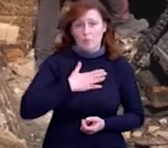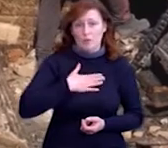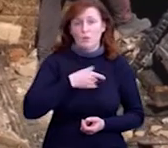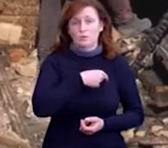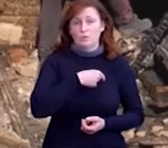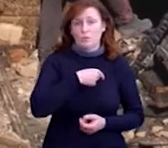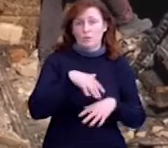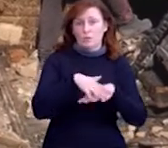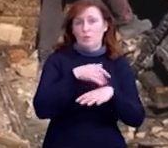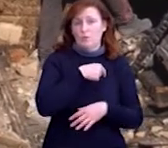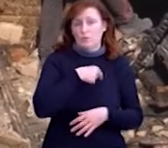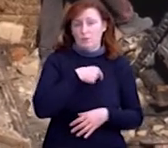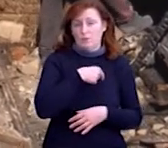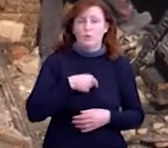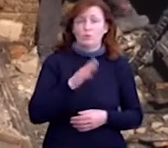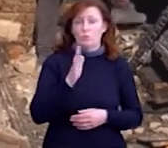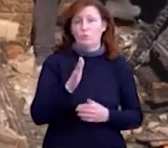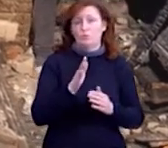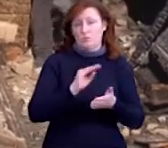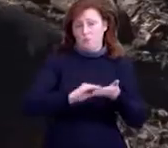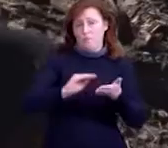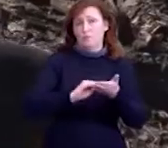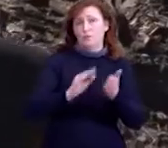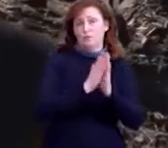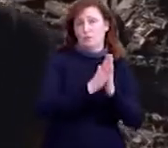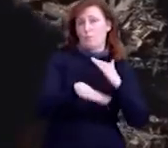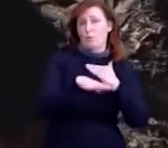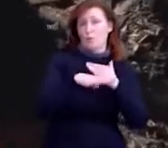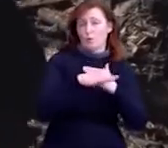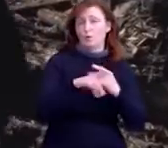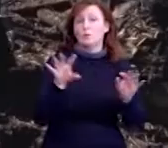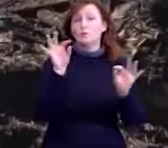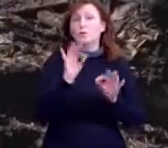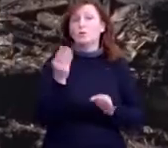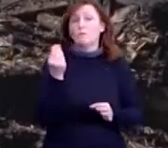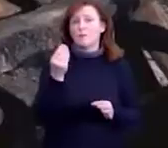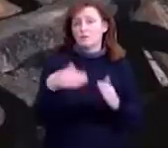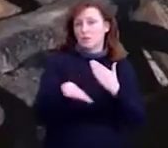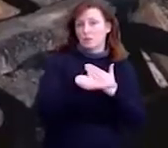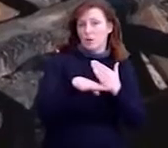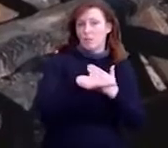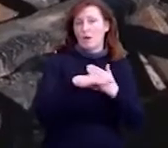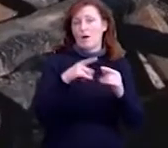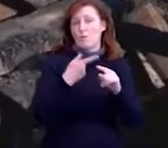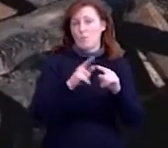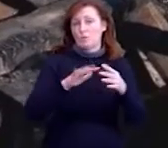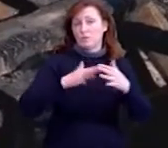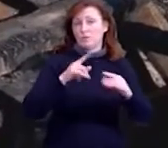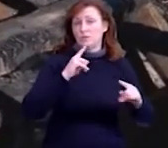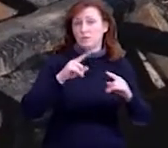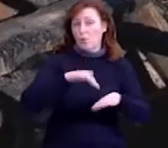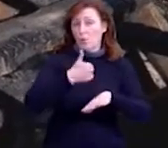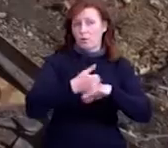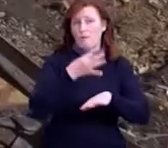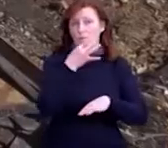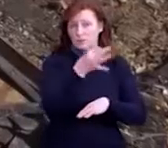депутату народному у громадську приймальну зайдемо, теж напишемо. Щодо матеріальної допомоги погорільцям, Грем'ятський сільський голова каже, в бюджеті